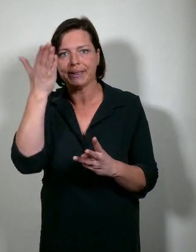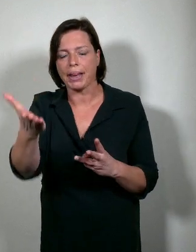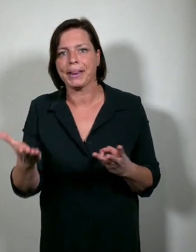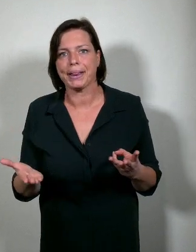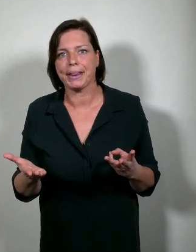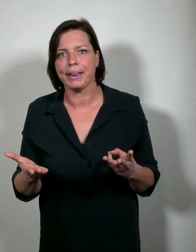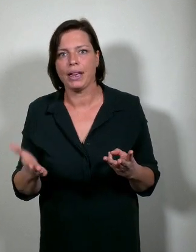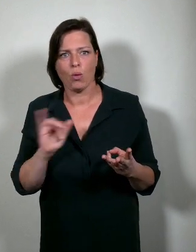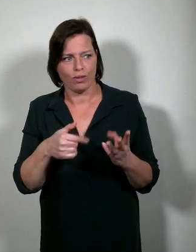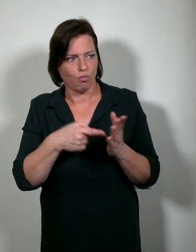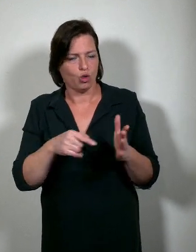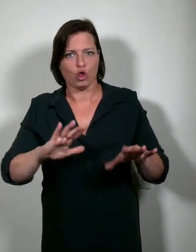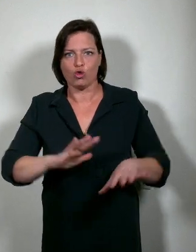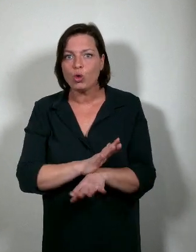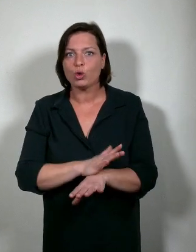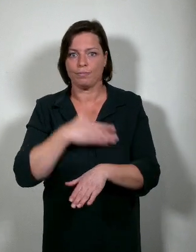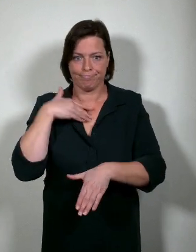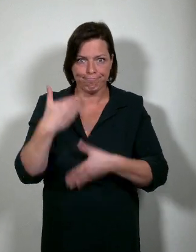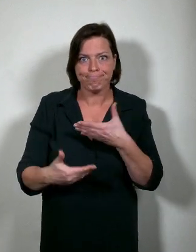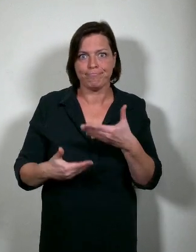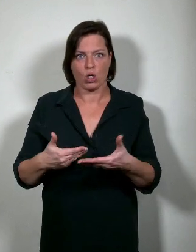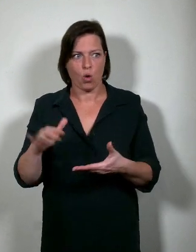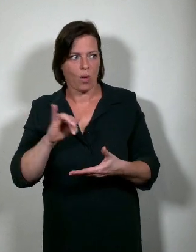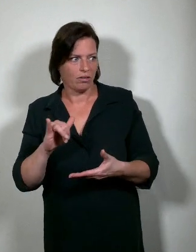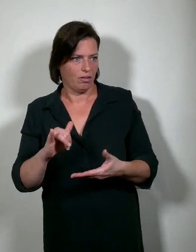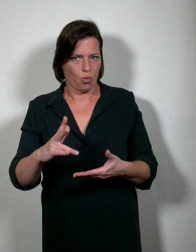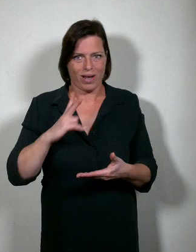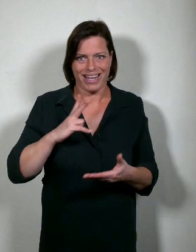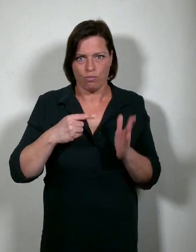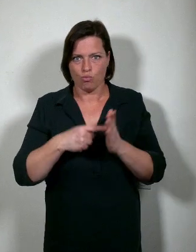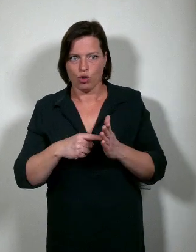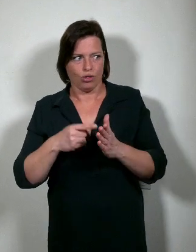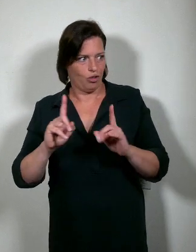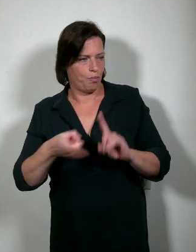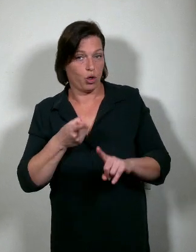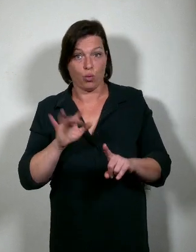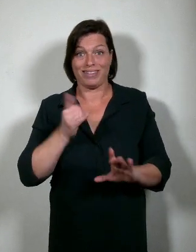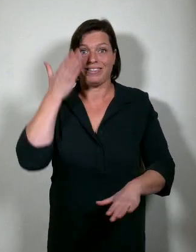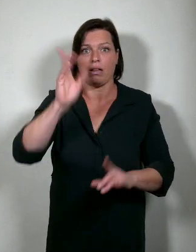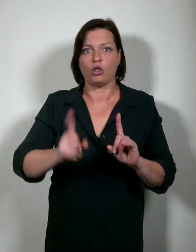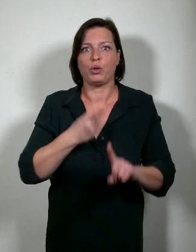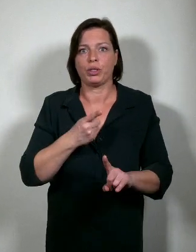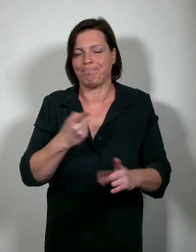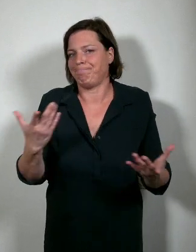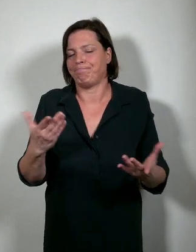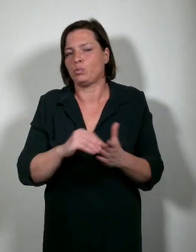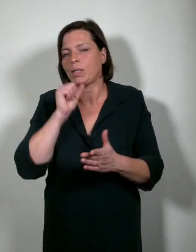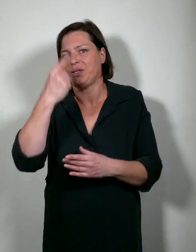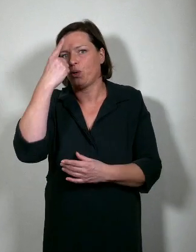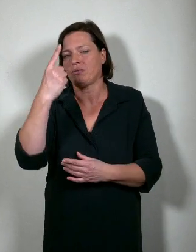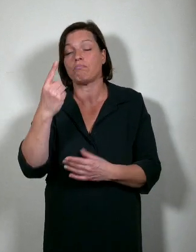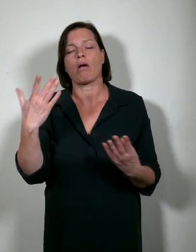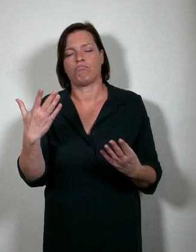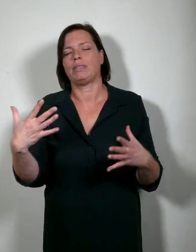Welke stappen we nog allemaal moeten zetten, wat er precies wanneer moet en zal gebeuren, wel dat zullen we samen ontdekken.